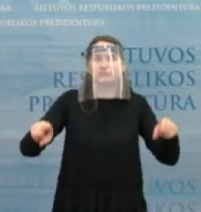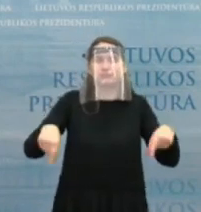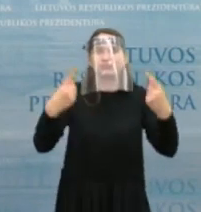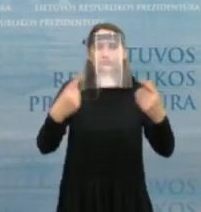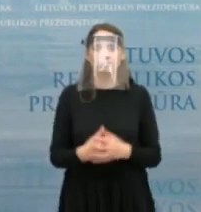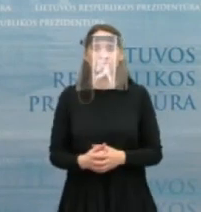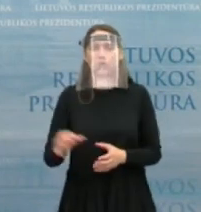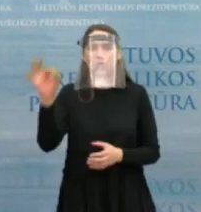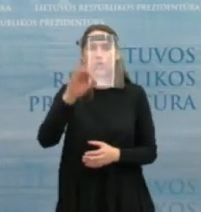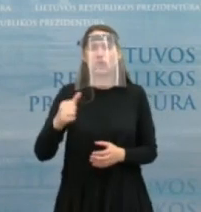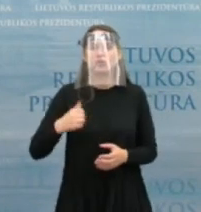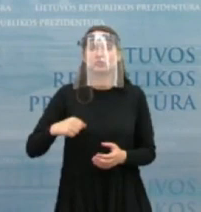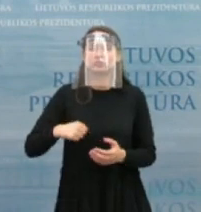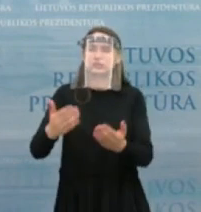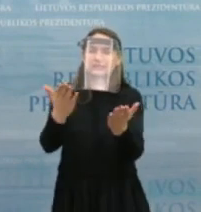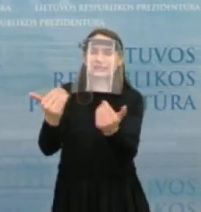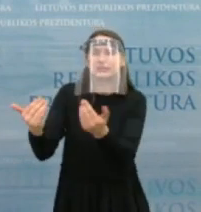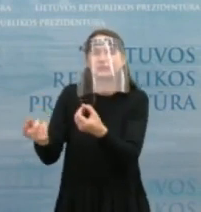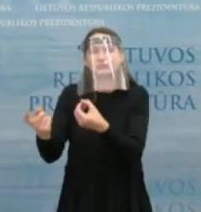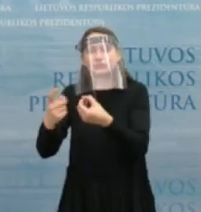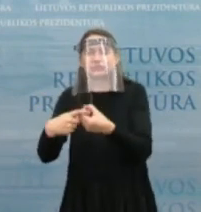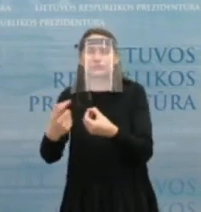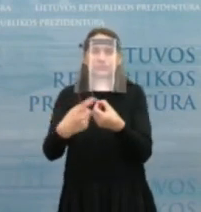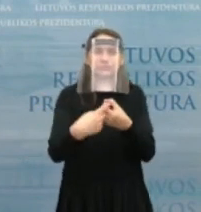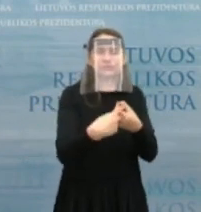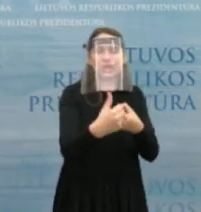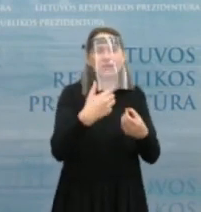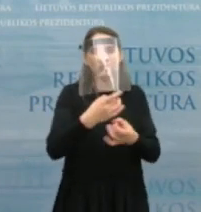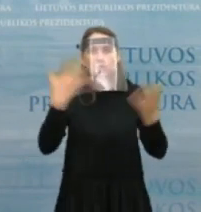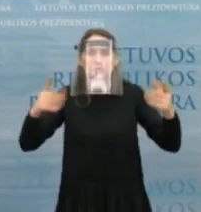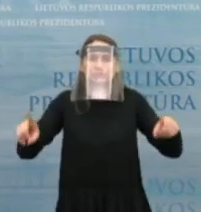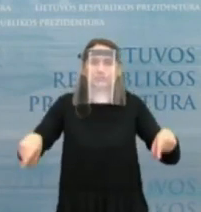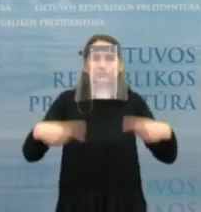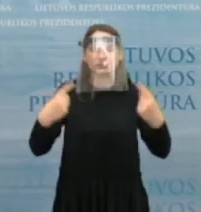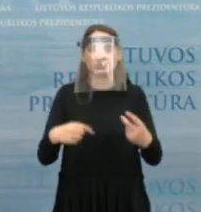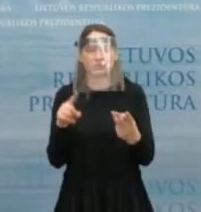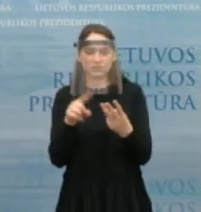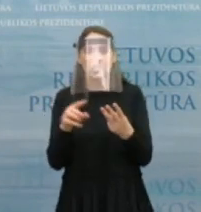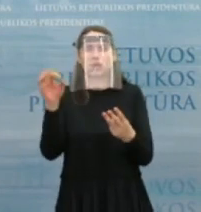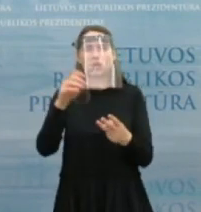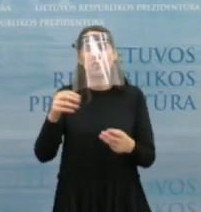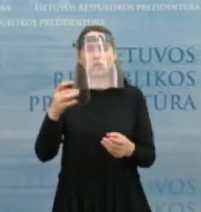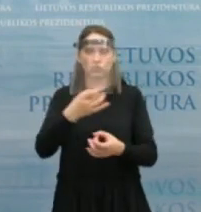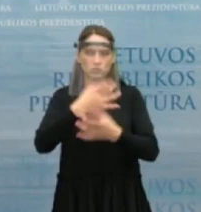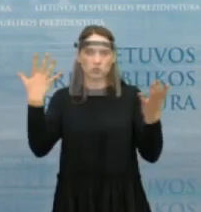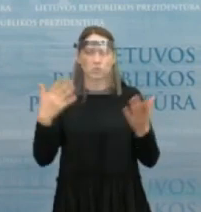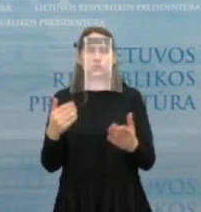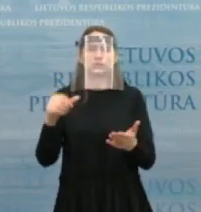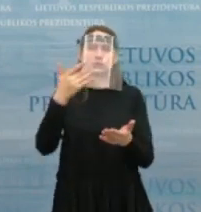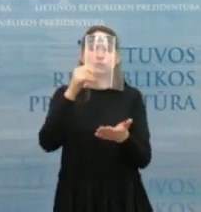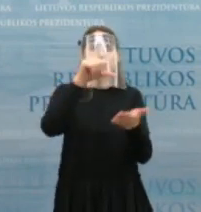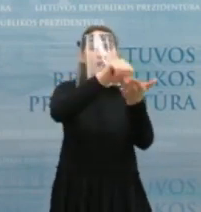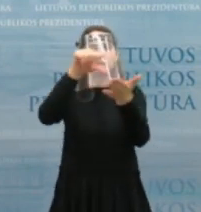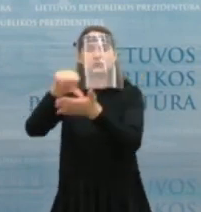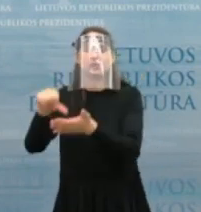prieinamumą ir įtraukėją kultūrą. Ir galų galę kultūros diplomatija tikrai irgi buvo svarbi tema, apie